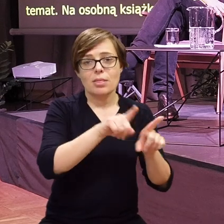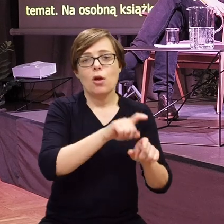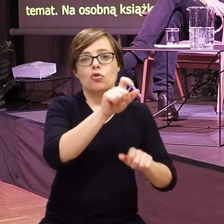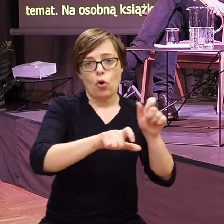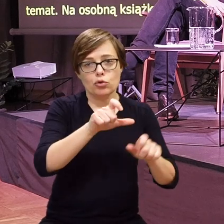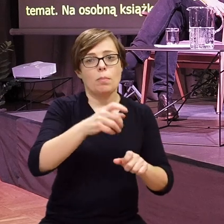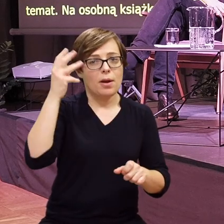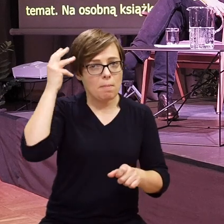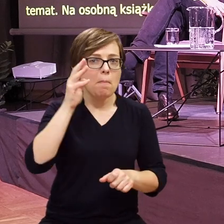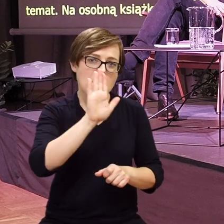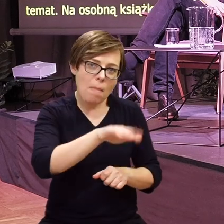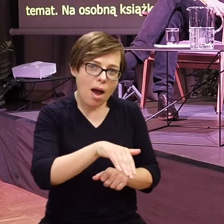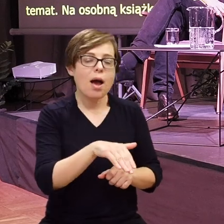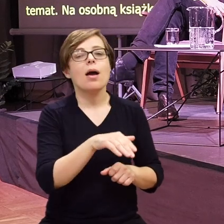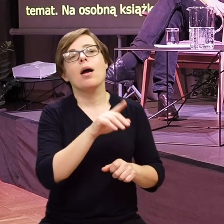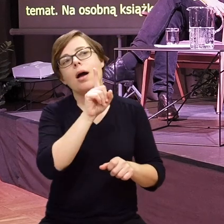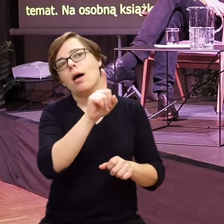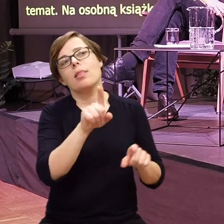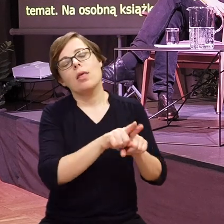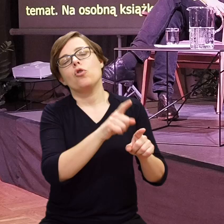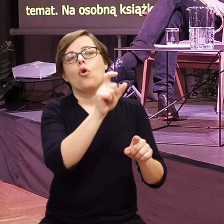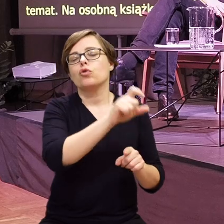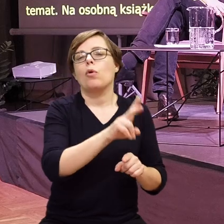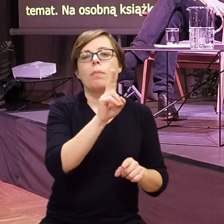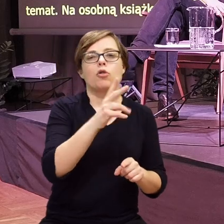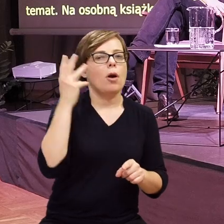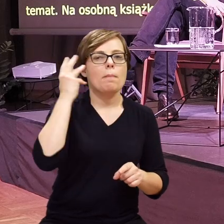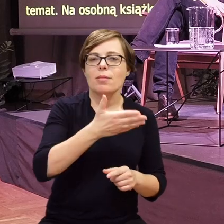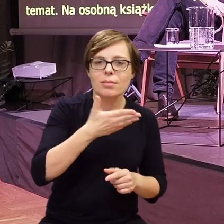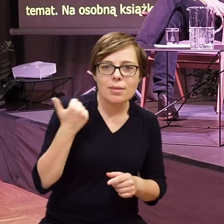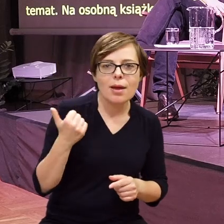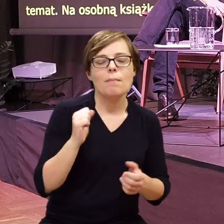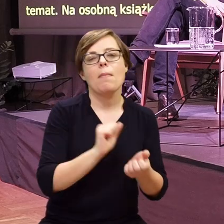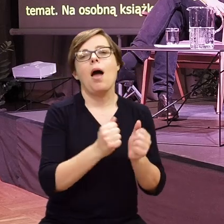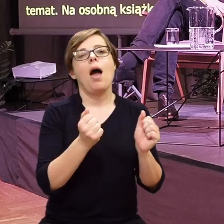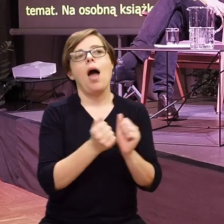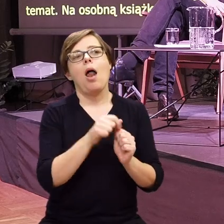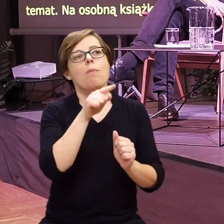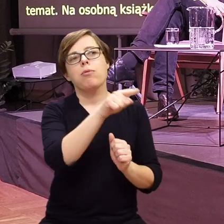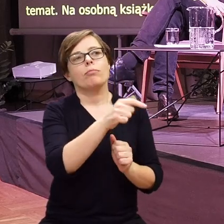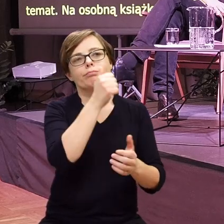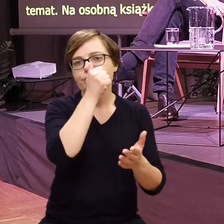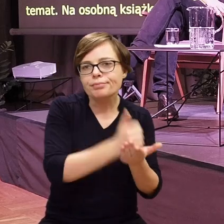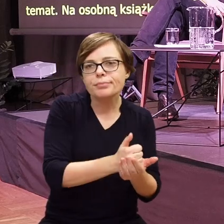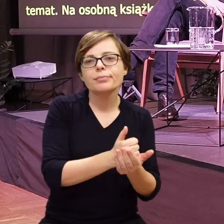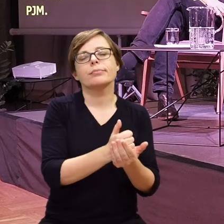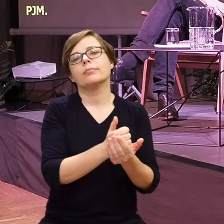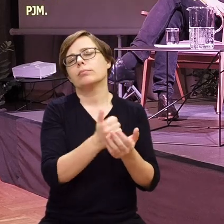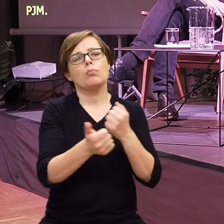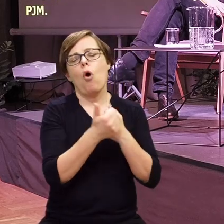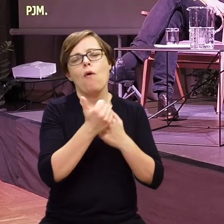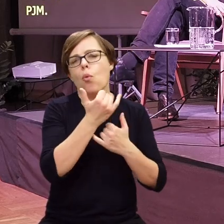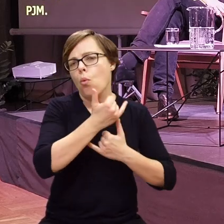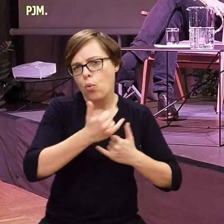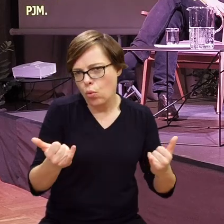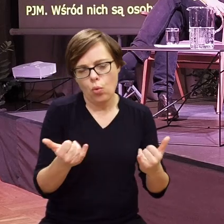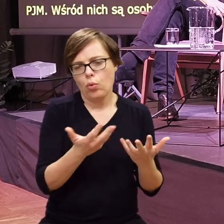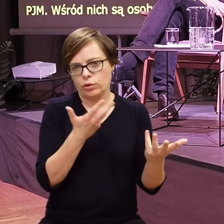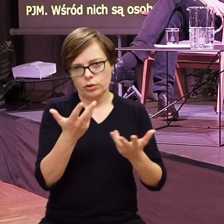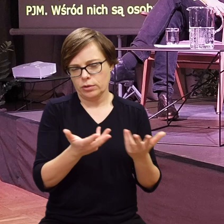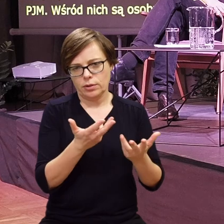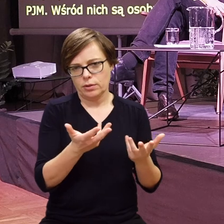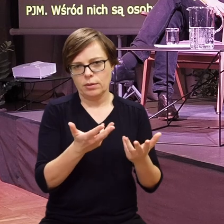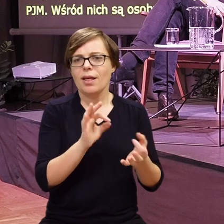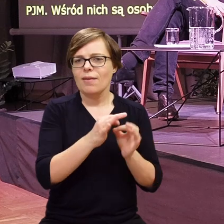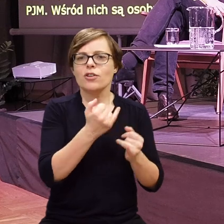implant, ale takie, które nie zdecydowały się na niego, które nie mogły, ponieważ były już, znaczy z różnych powodów nie